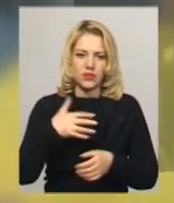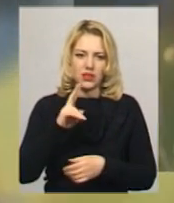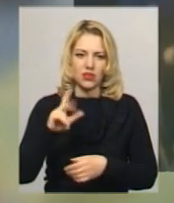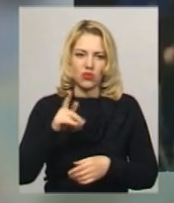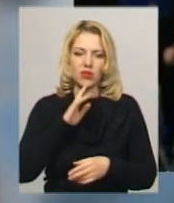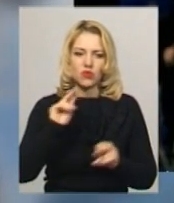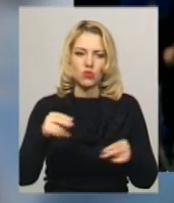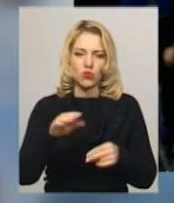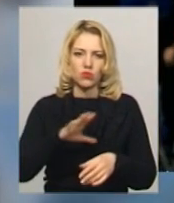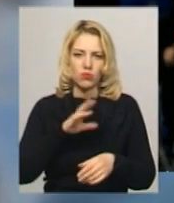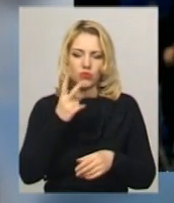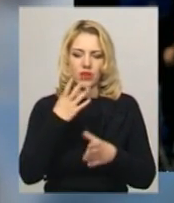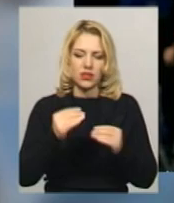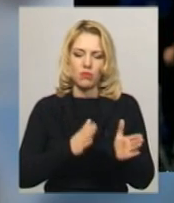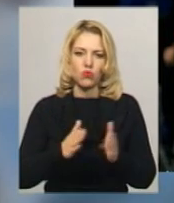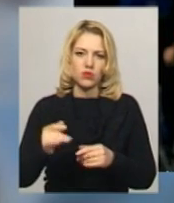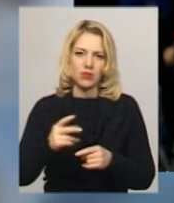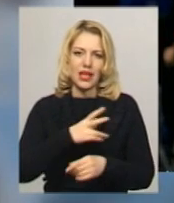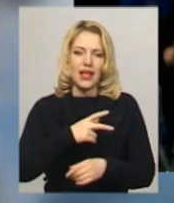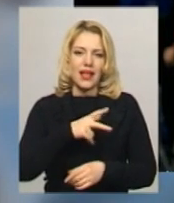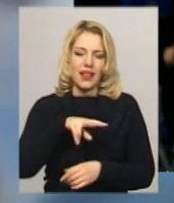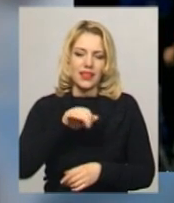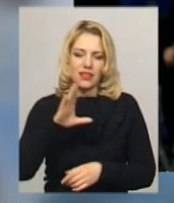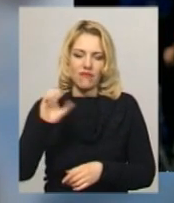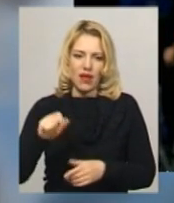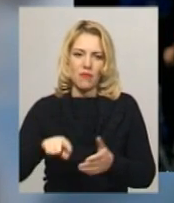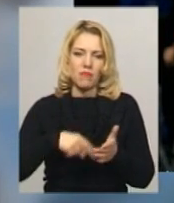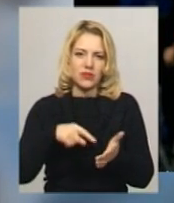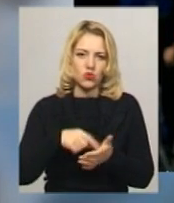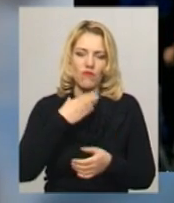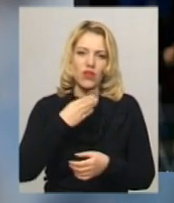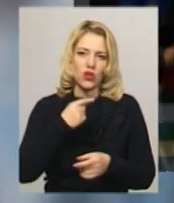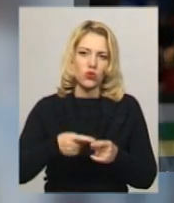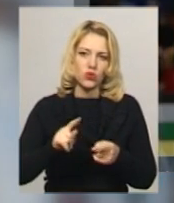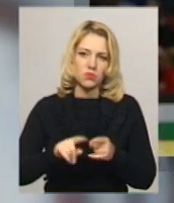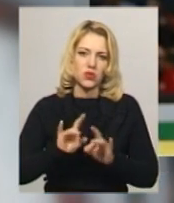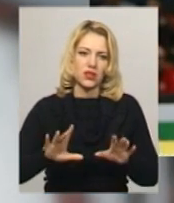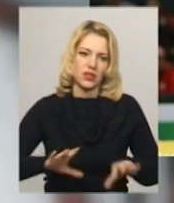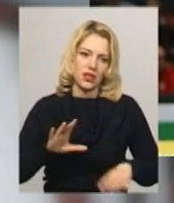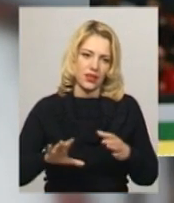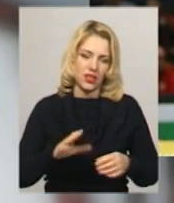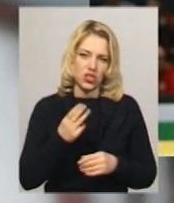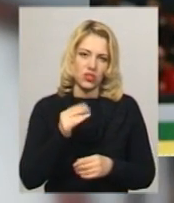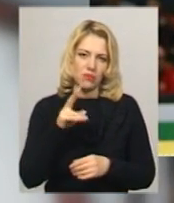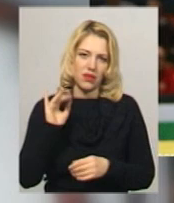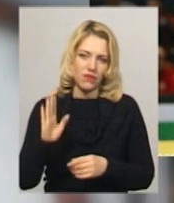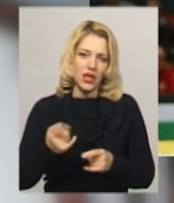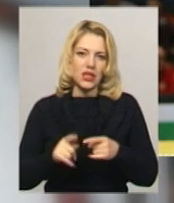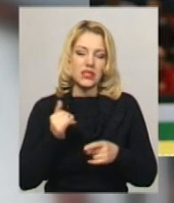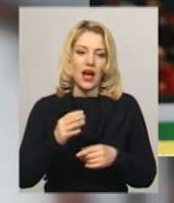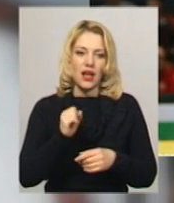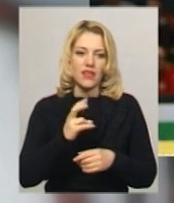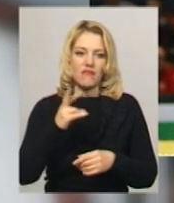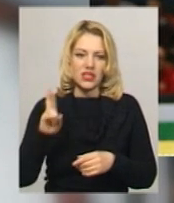Чемпіонат відбувався два дні поспіль у литовському місті Вільнус. Про це повідомив тренер спортсменки Іван Шимків. За його словами, Альона